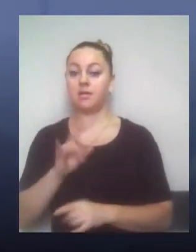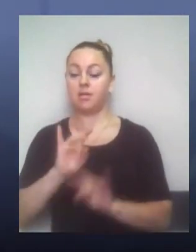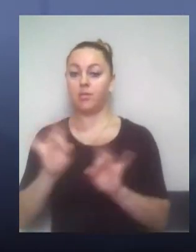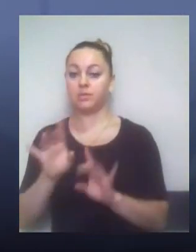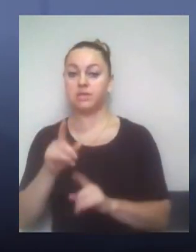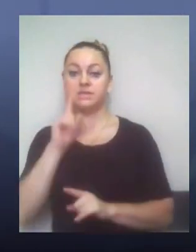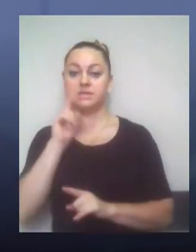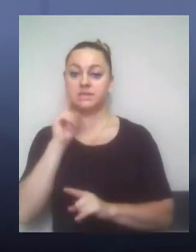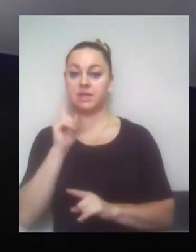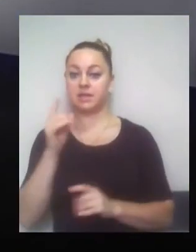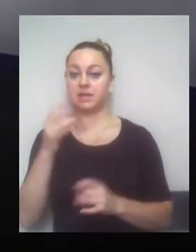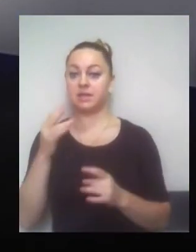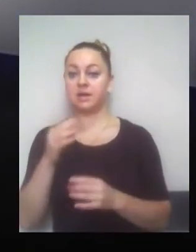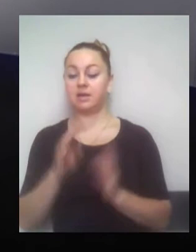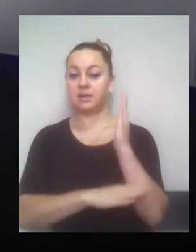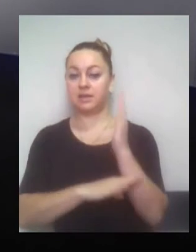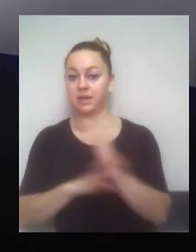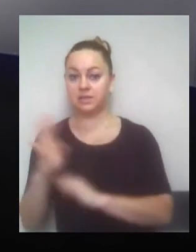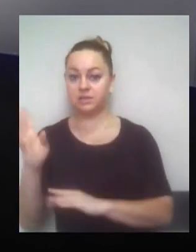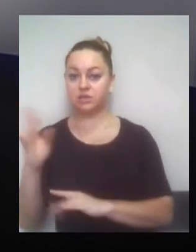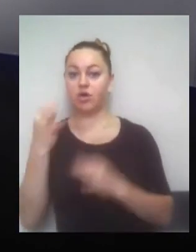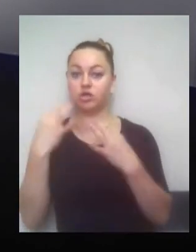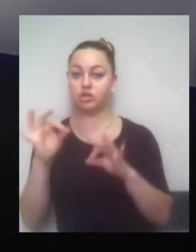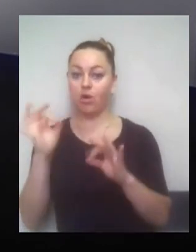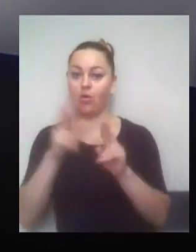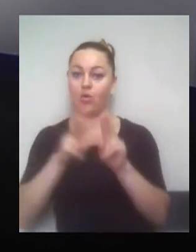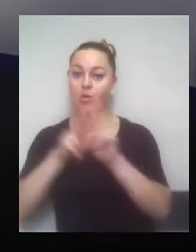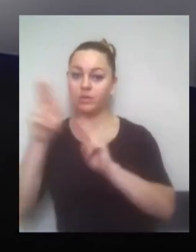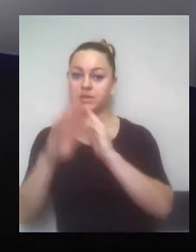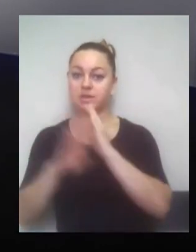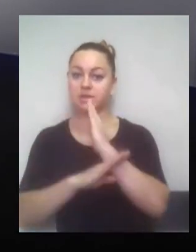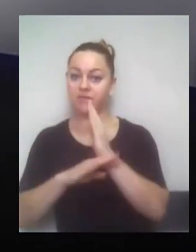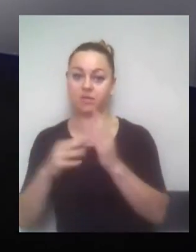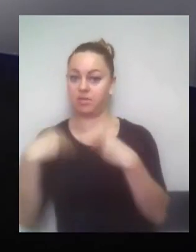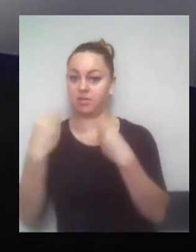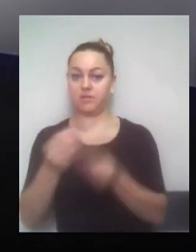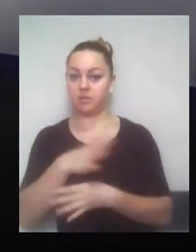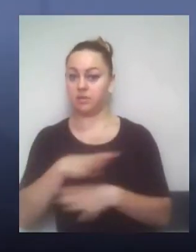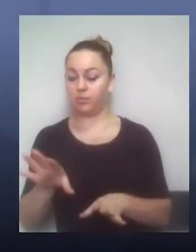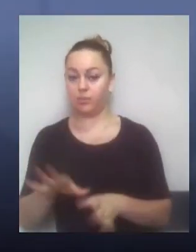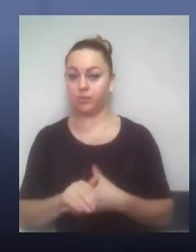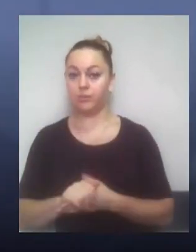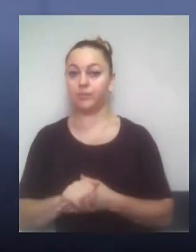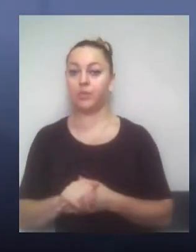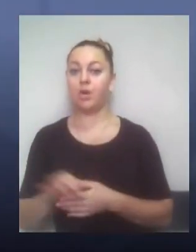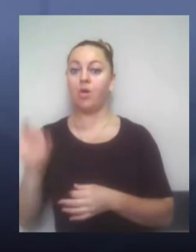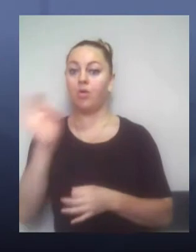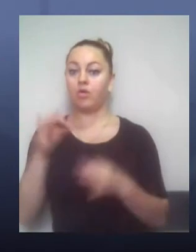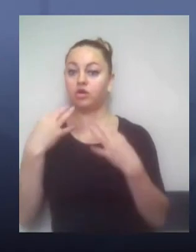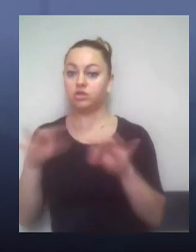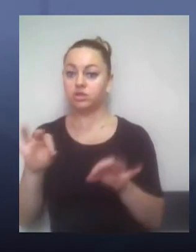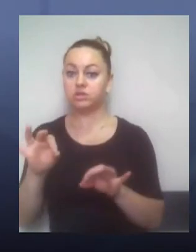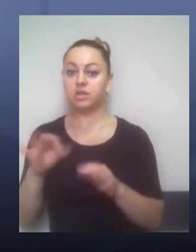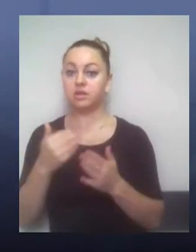получення розрішення на укорачивання веток і обрізання він не получав. відповідно, розрішення навіть на такі,